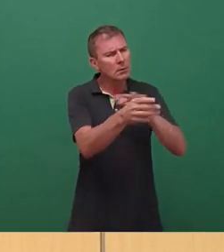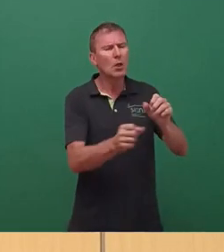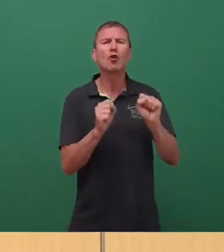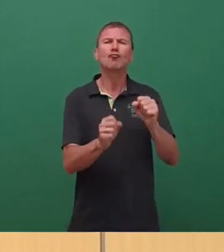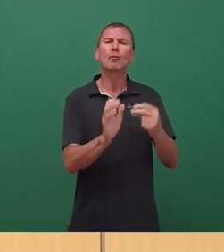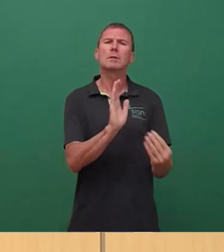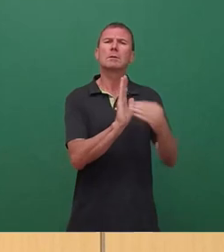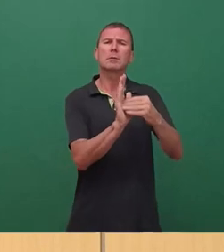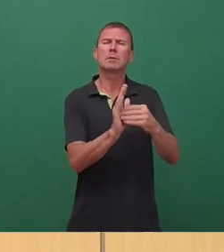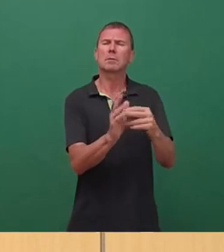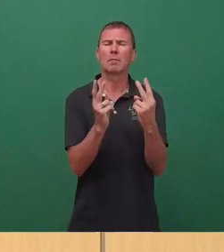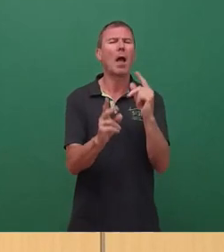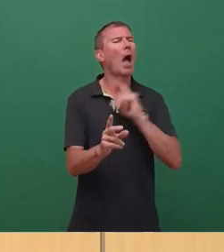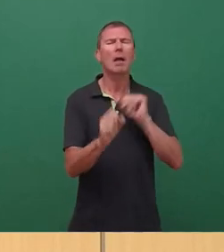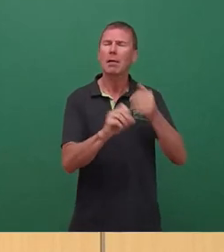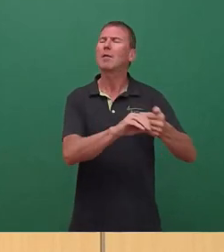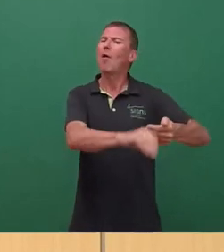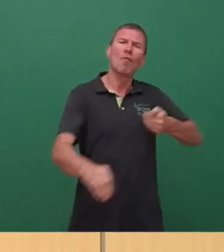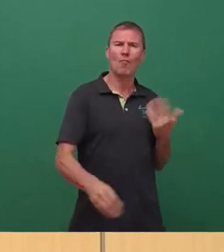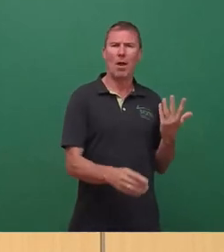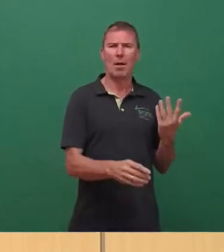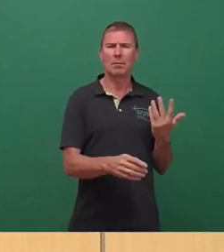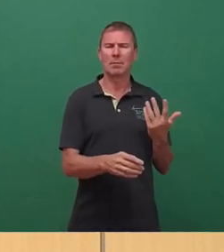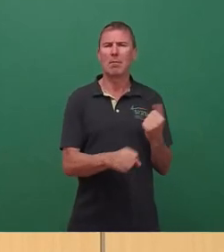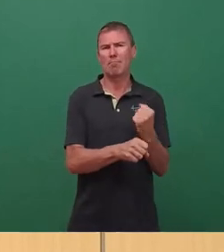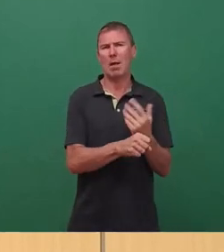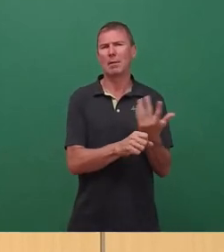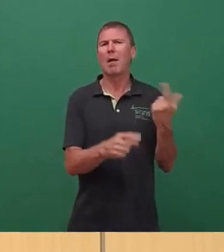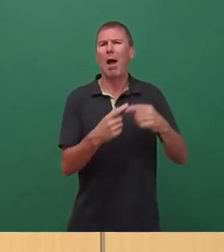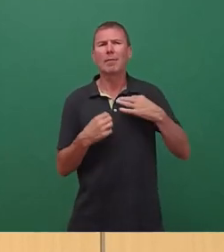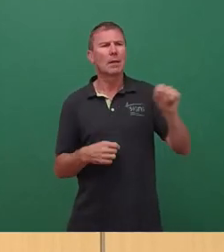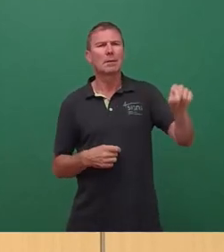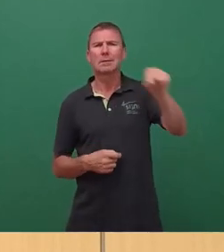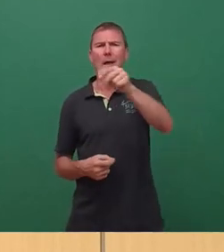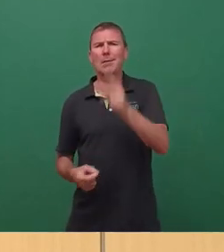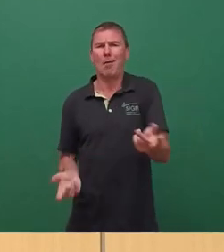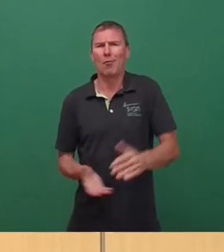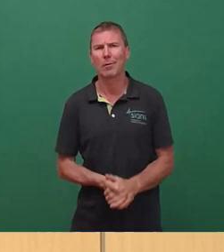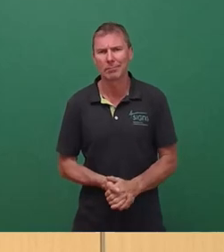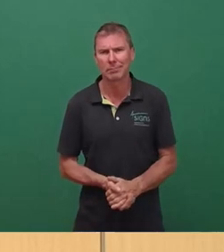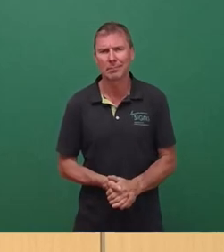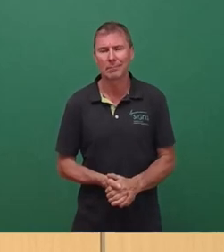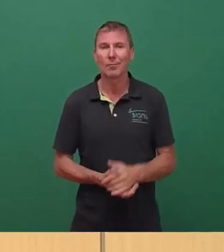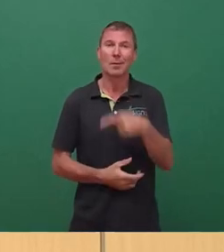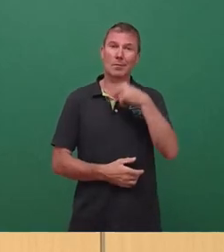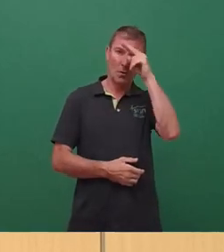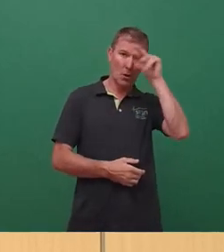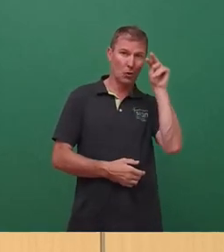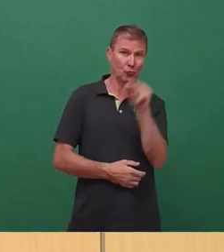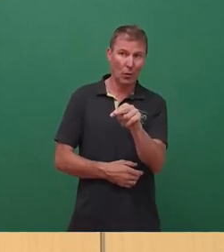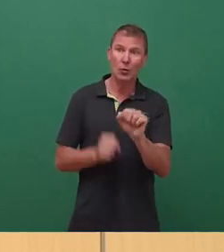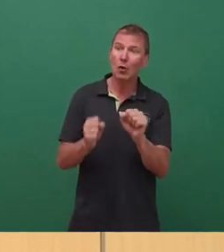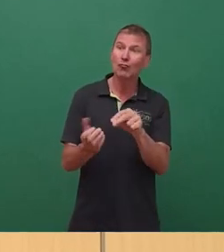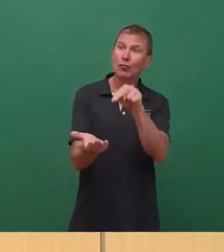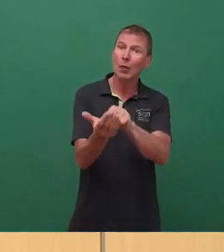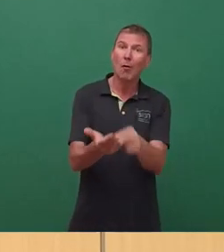eher machen können, wie bei vielen anderen Sachen auch. Und wenn wir uns anschauen, was unter Schutz gestellt wird, dann